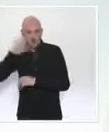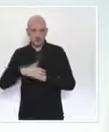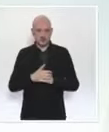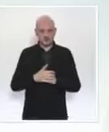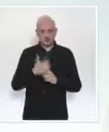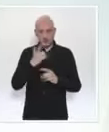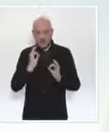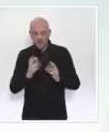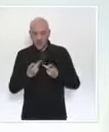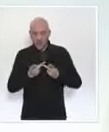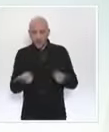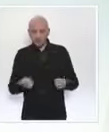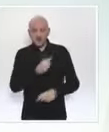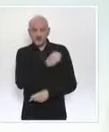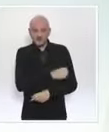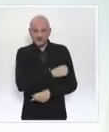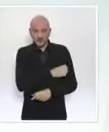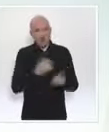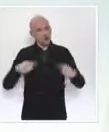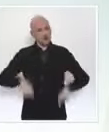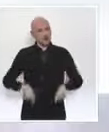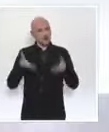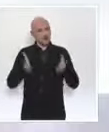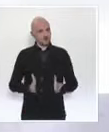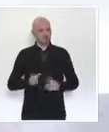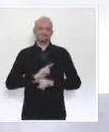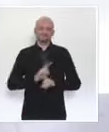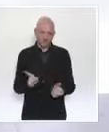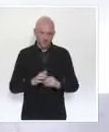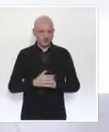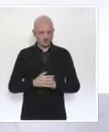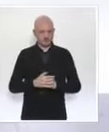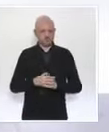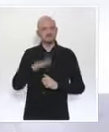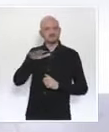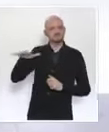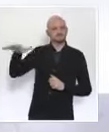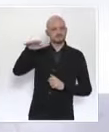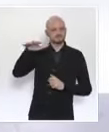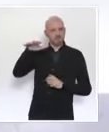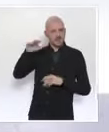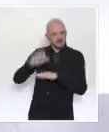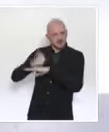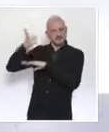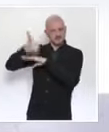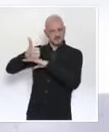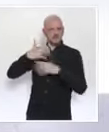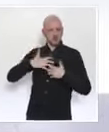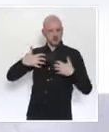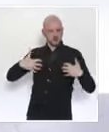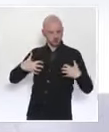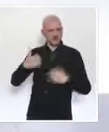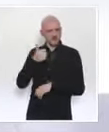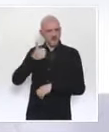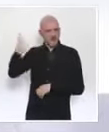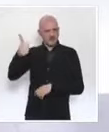ne relève pas directement du gouvernement, mais appartient aux autorités scientifiques indépendantes qui sont